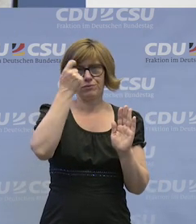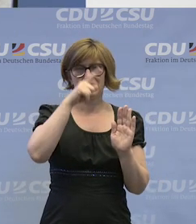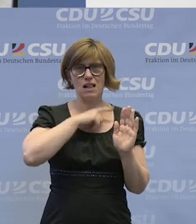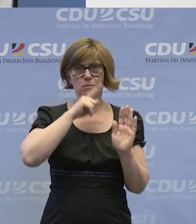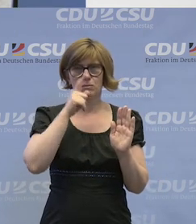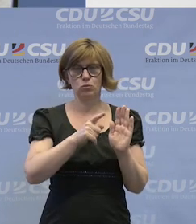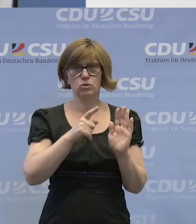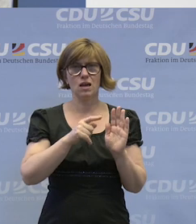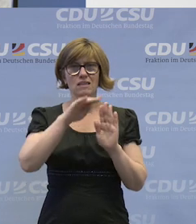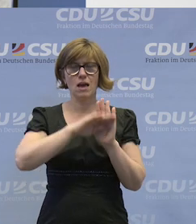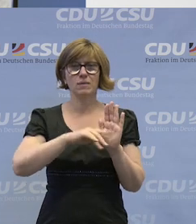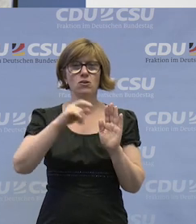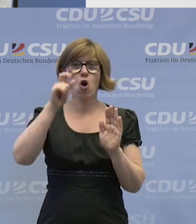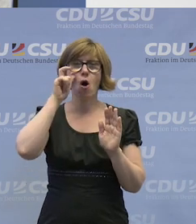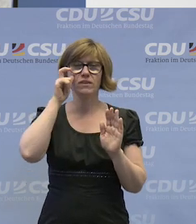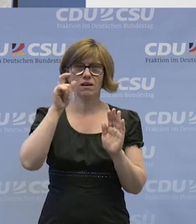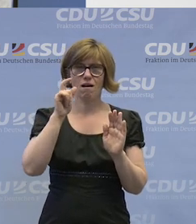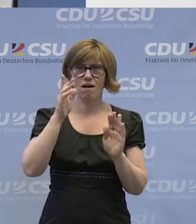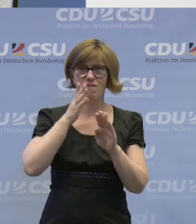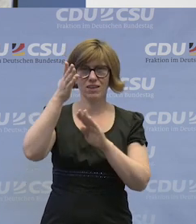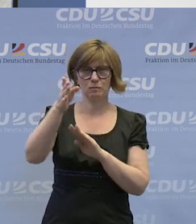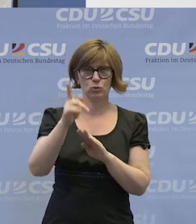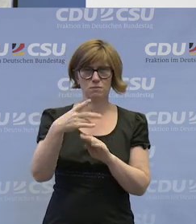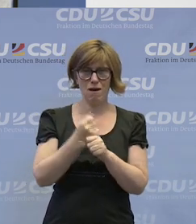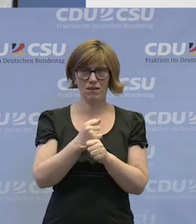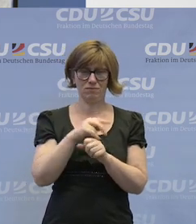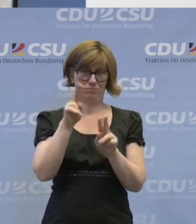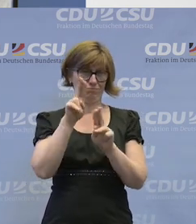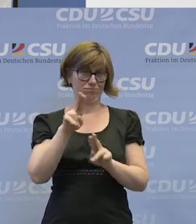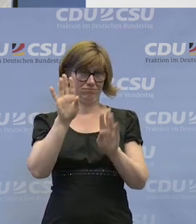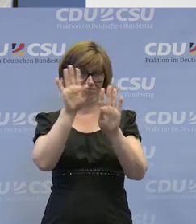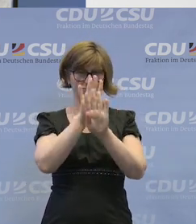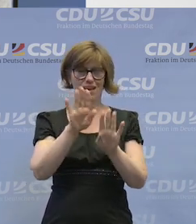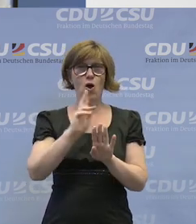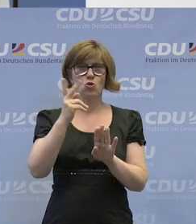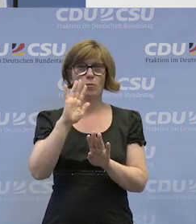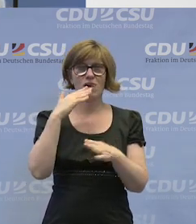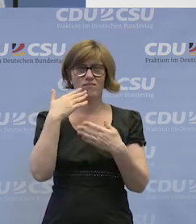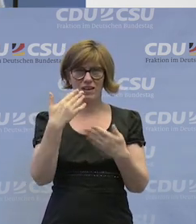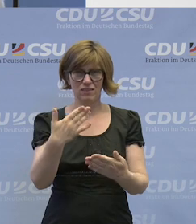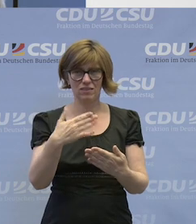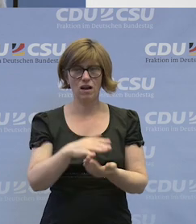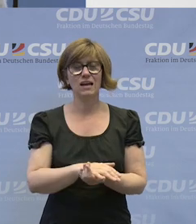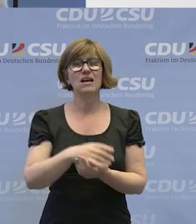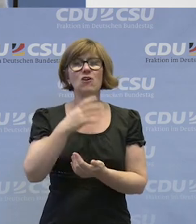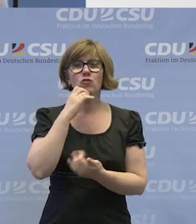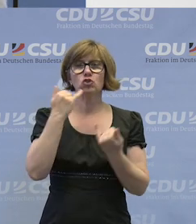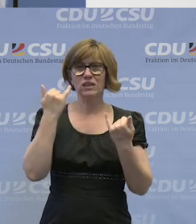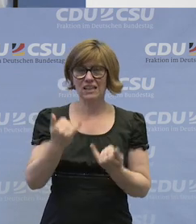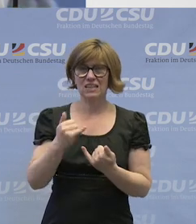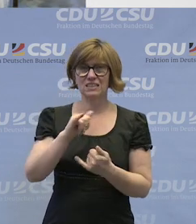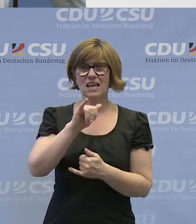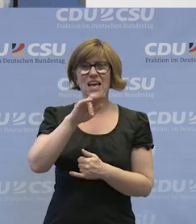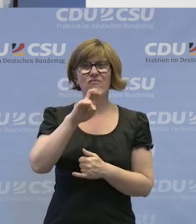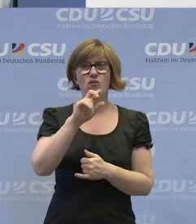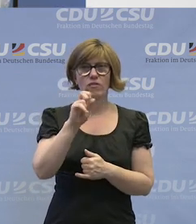dringend einen Termin mit dem Optiker meines Vertrauens machen sollte. Nochmal herzlichen Dank. Ich darf Yvonne